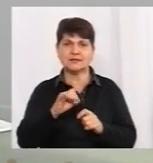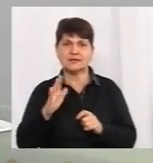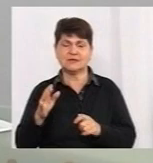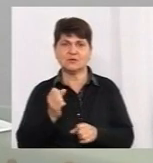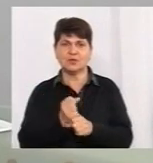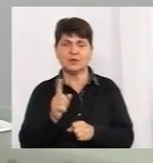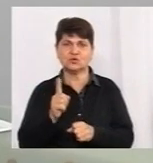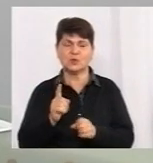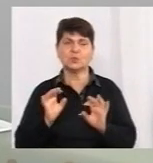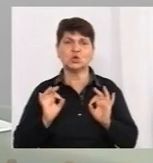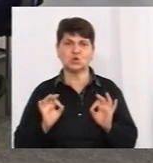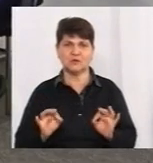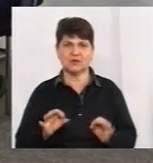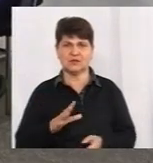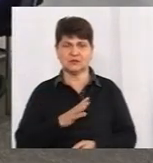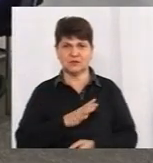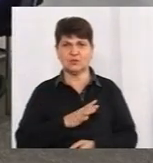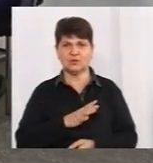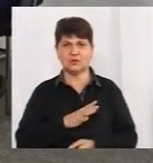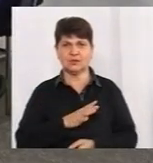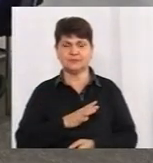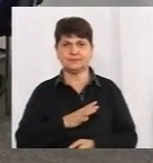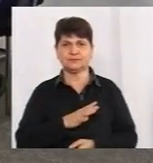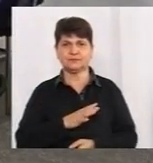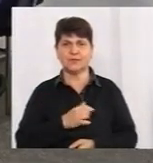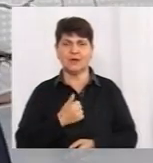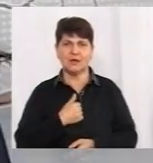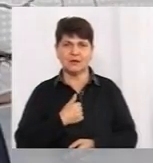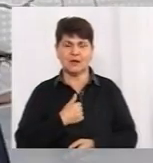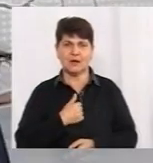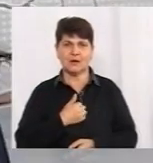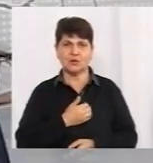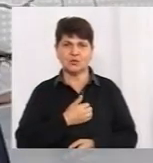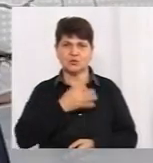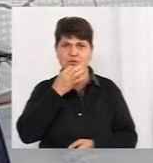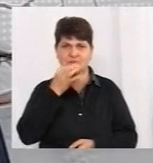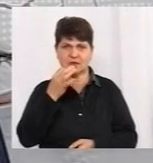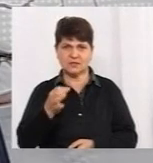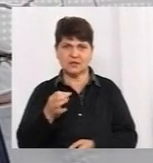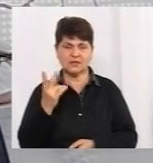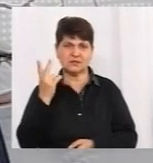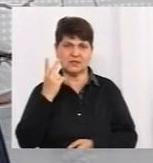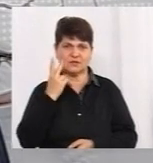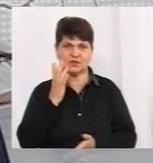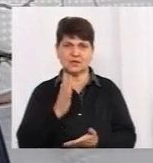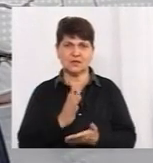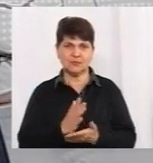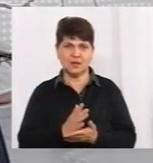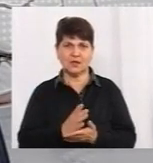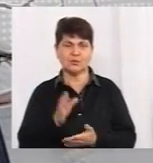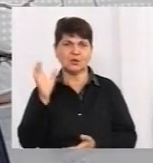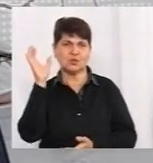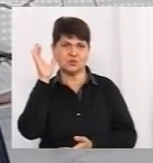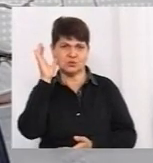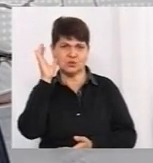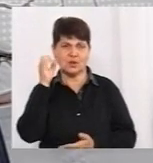достовірності картину? Ви знаєте, я хочу сказати, що завжди маємо дослухатися